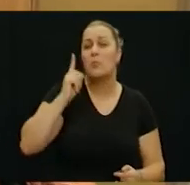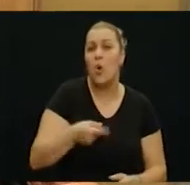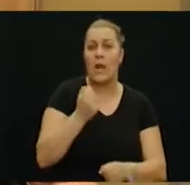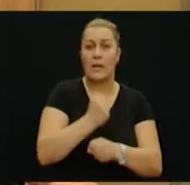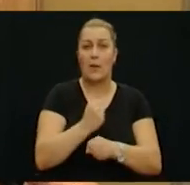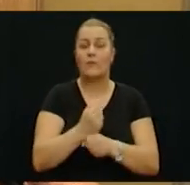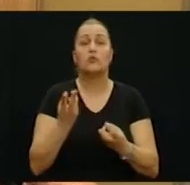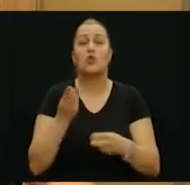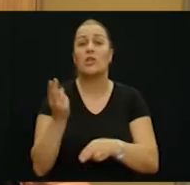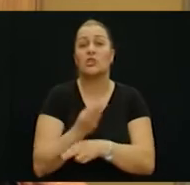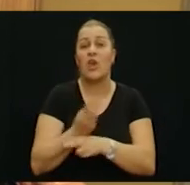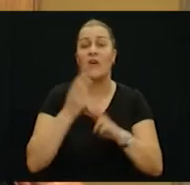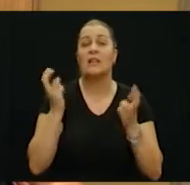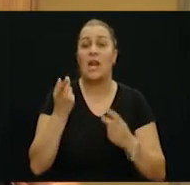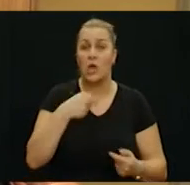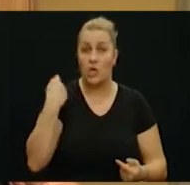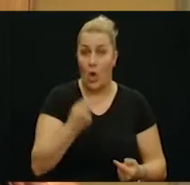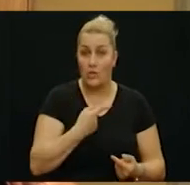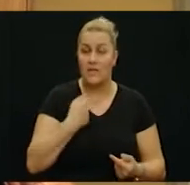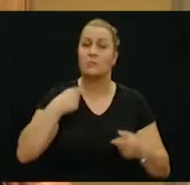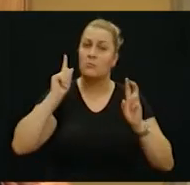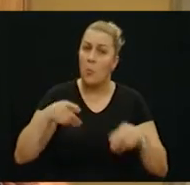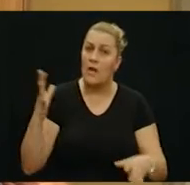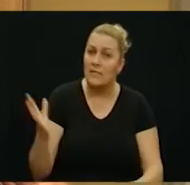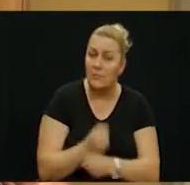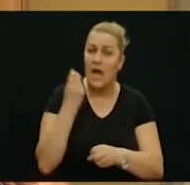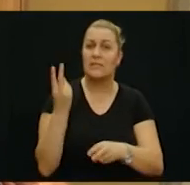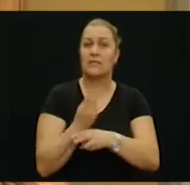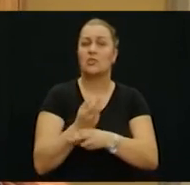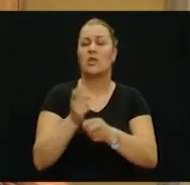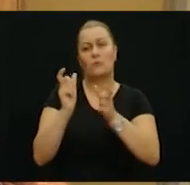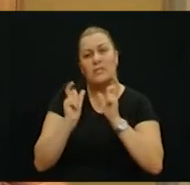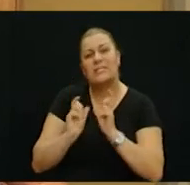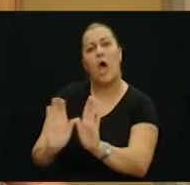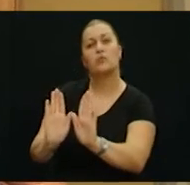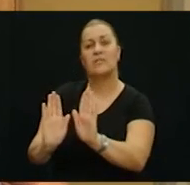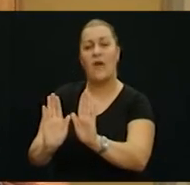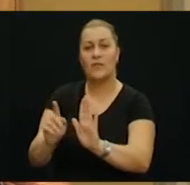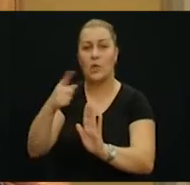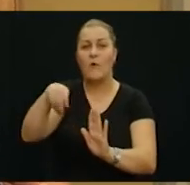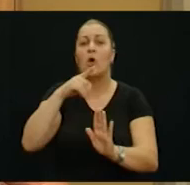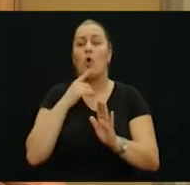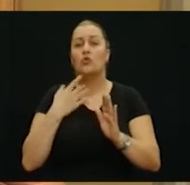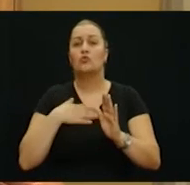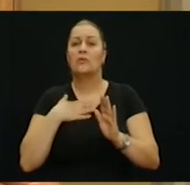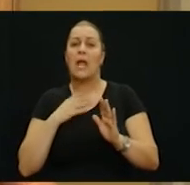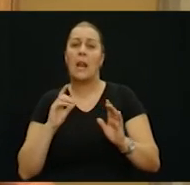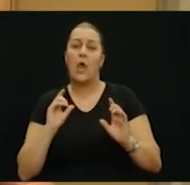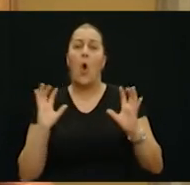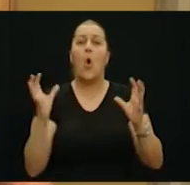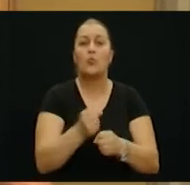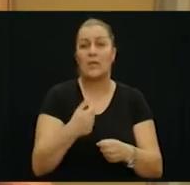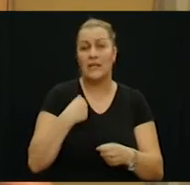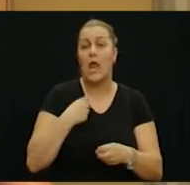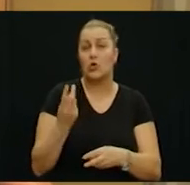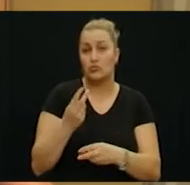država tražila od nas. Trebalo je spasti, državu trebalo je zaustaviti svu tu silnu armadu koja je krenula da okupira